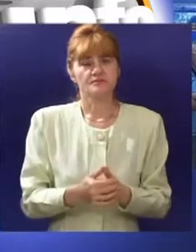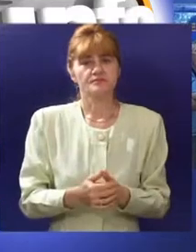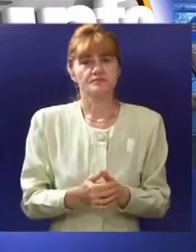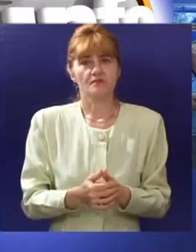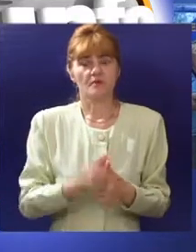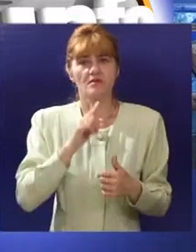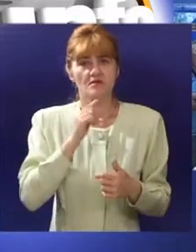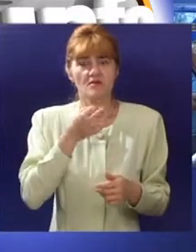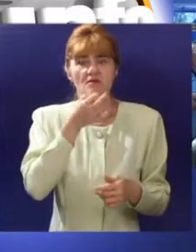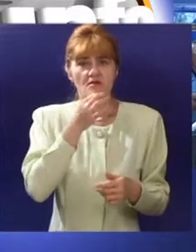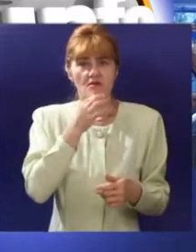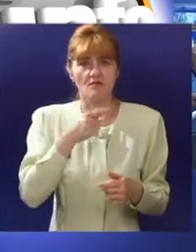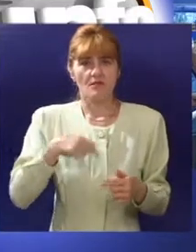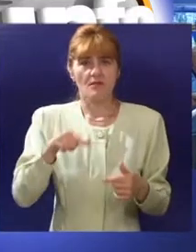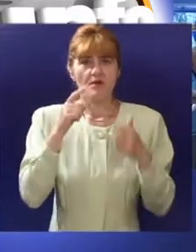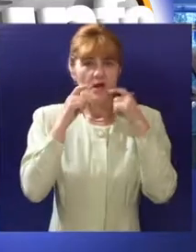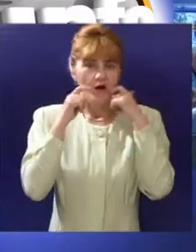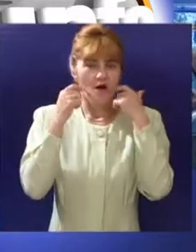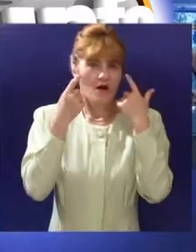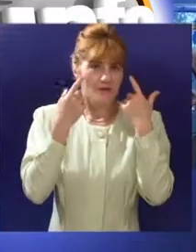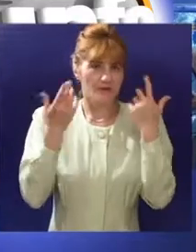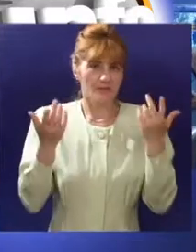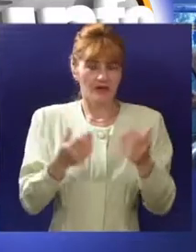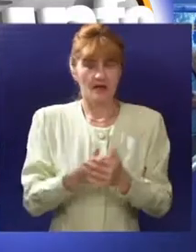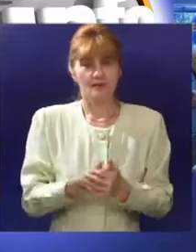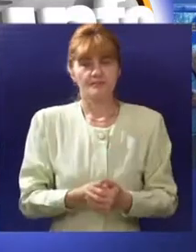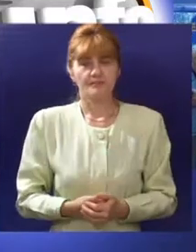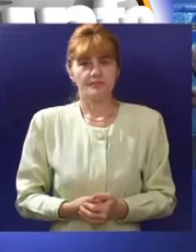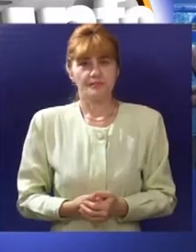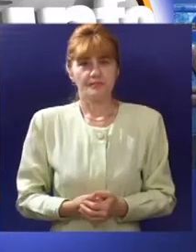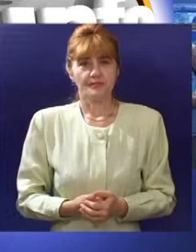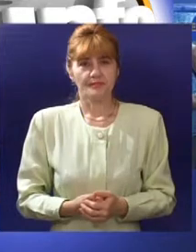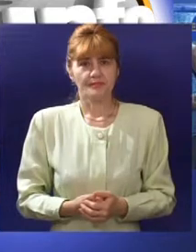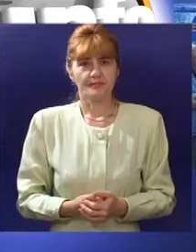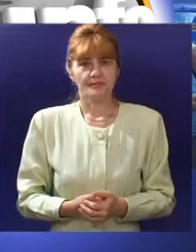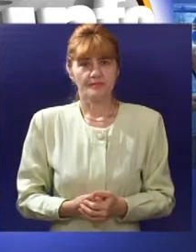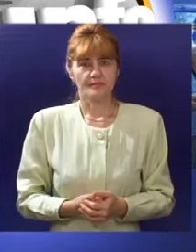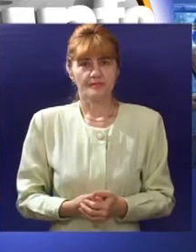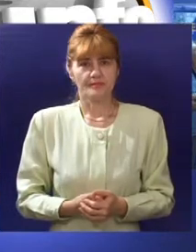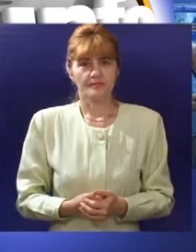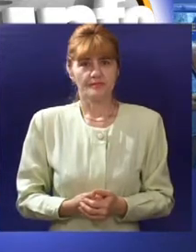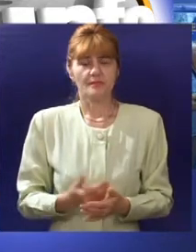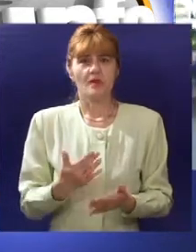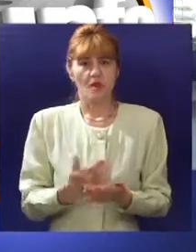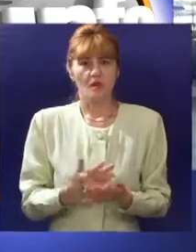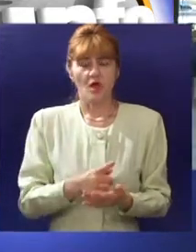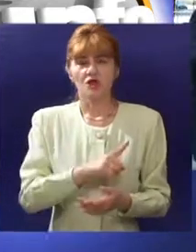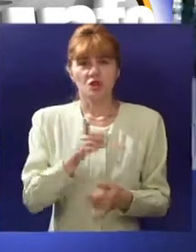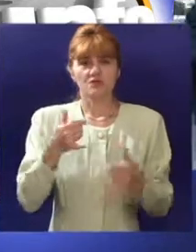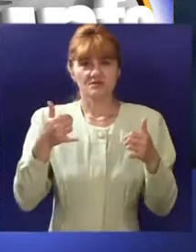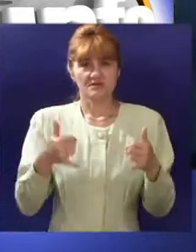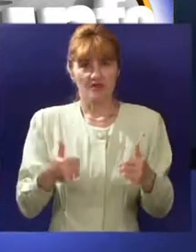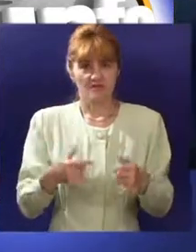više i češće osmeh sa druge strane šaltera a siguran sam da ih je bilo i do sebe